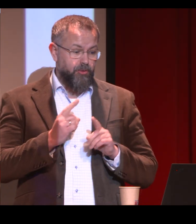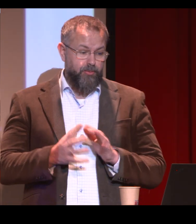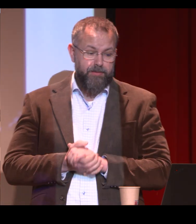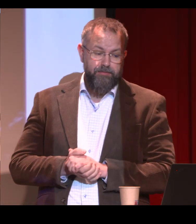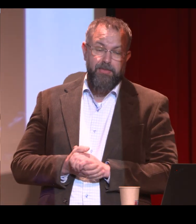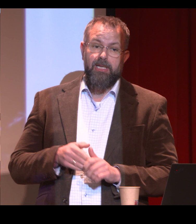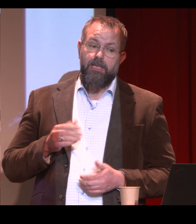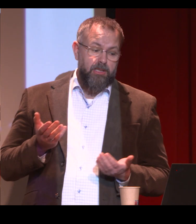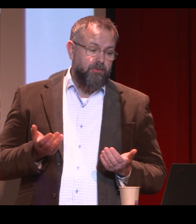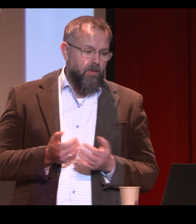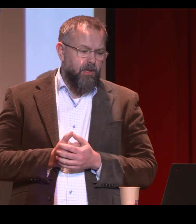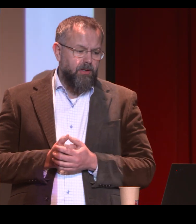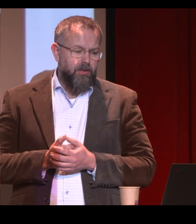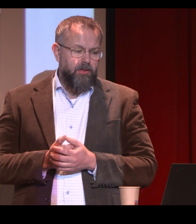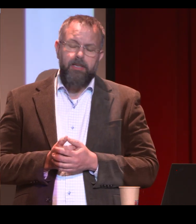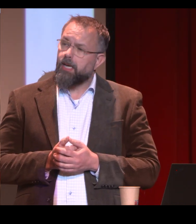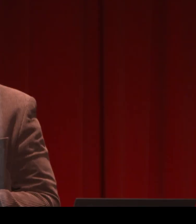fikk helseprisen rett før jul.